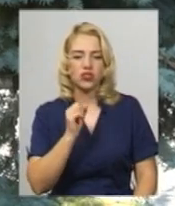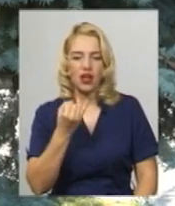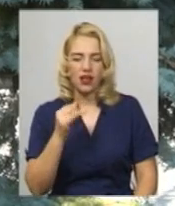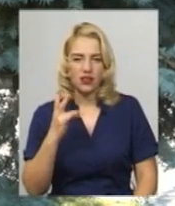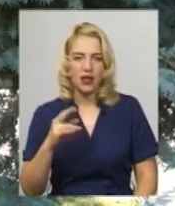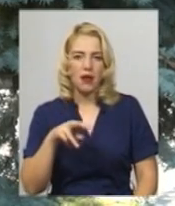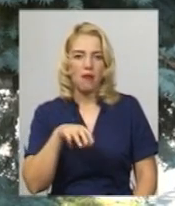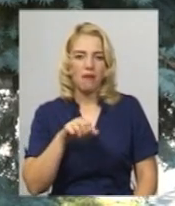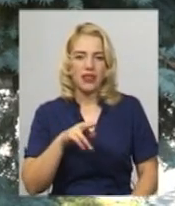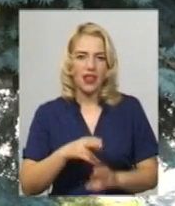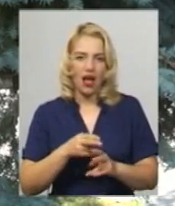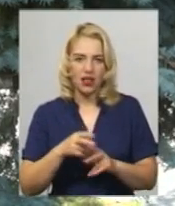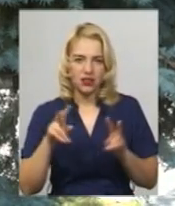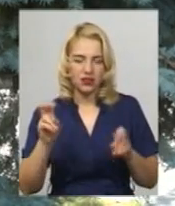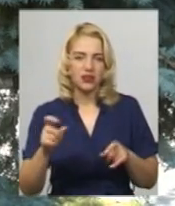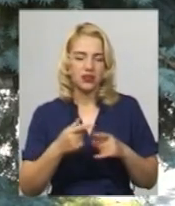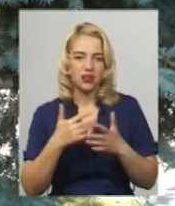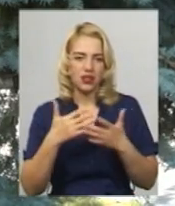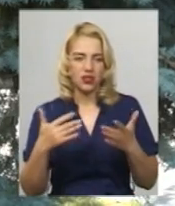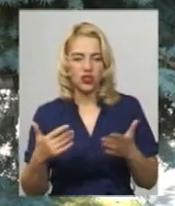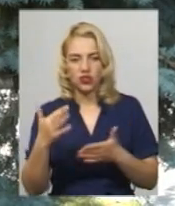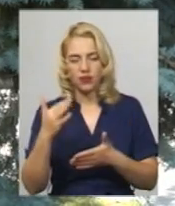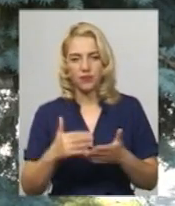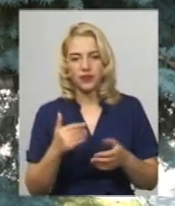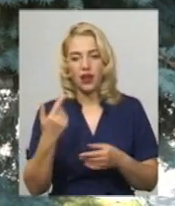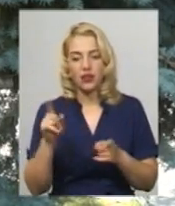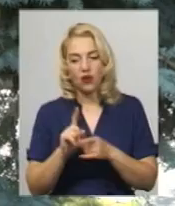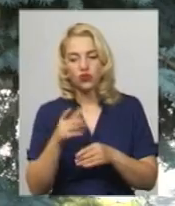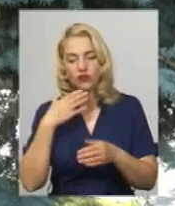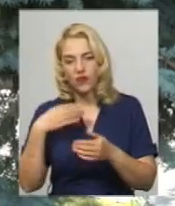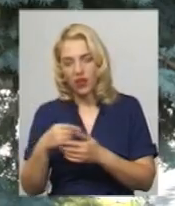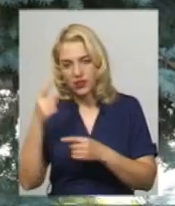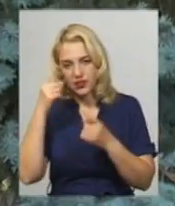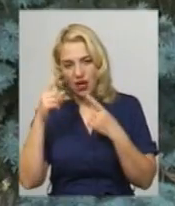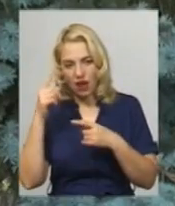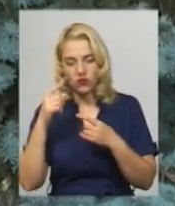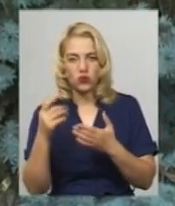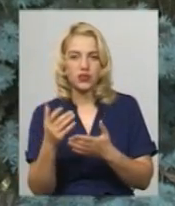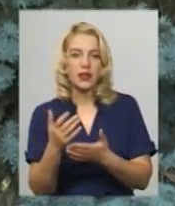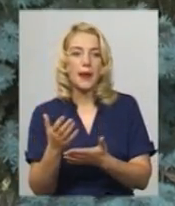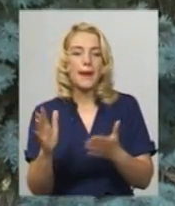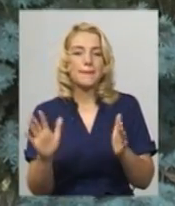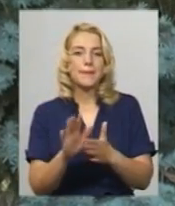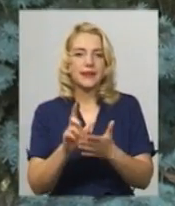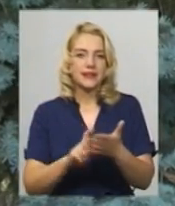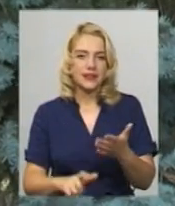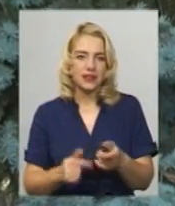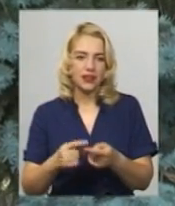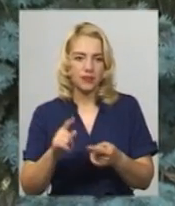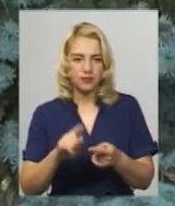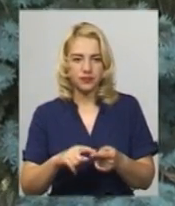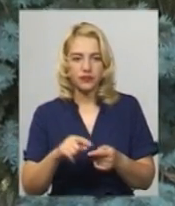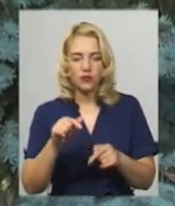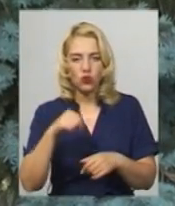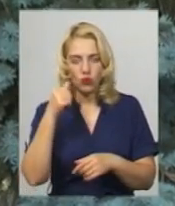«Найтвіш», а також будуть їхні власні пісні авторські. Цього року такі будуть вікіновські бої.